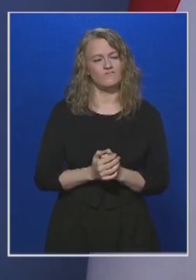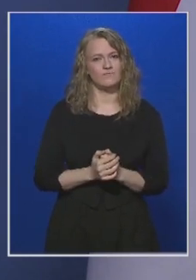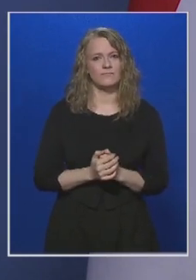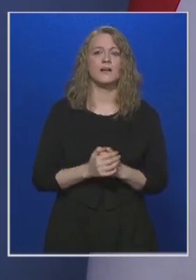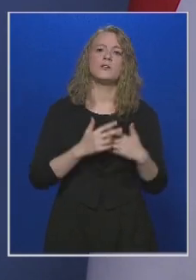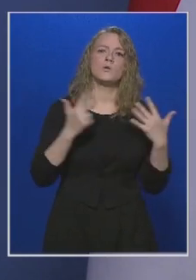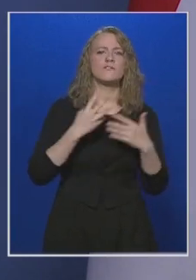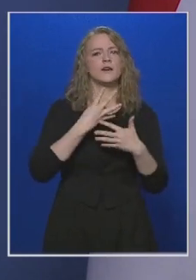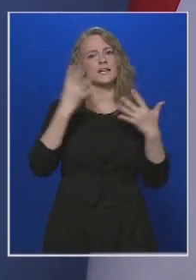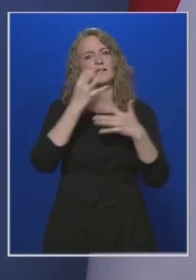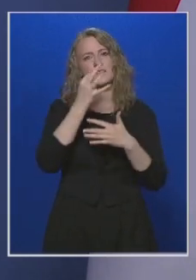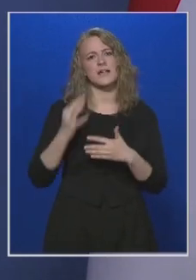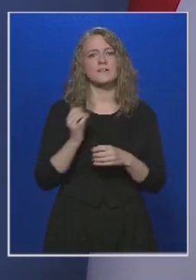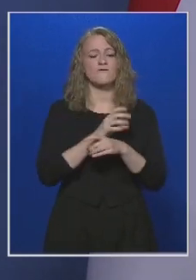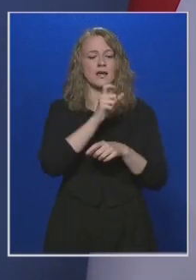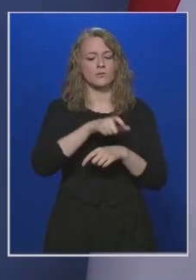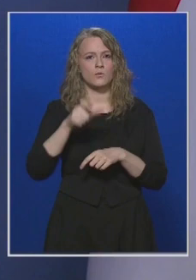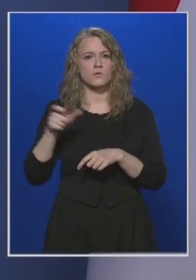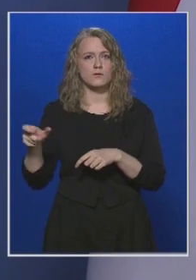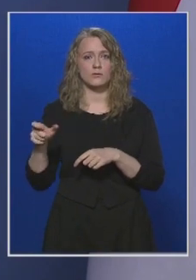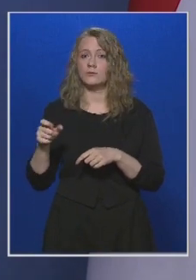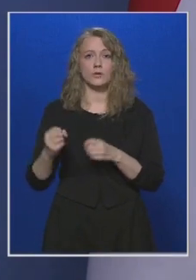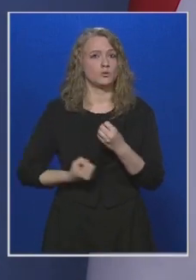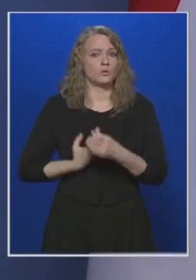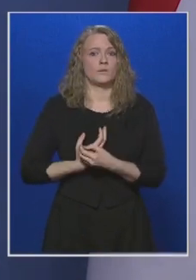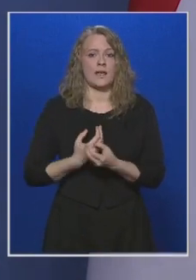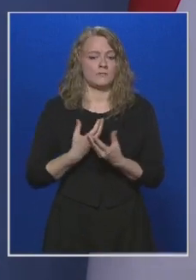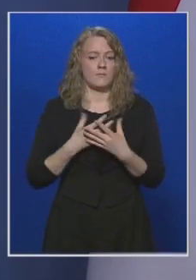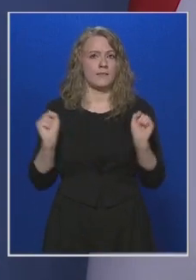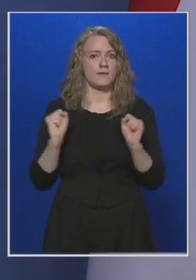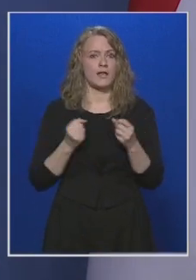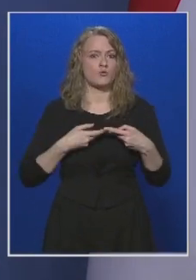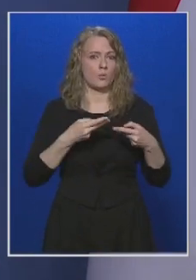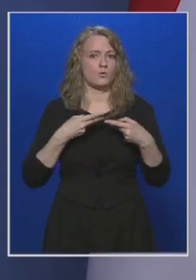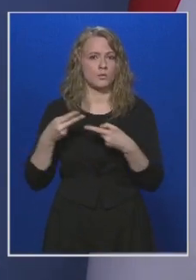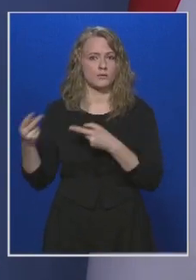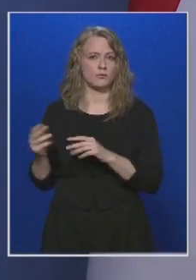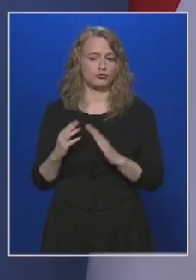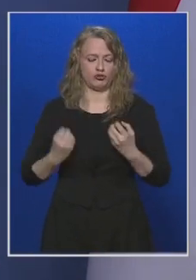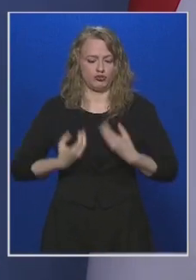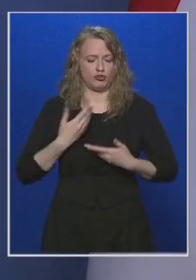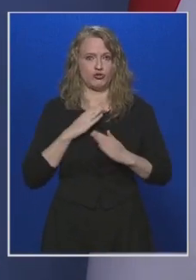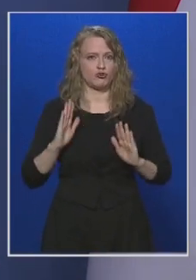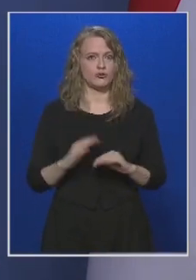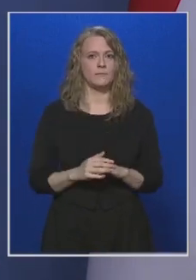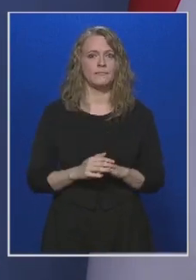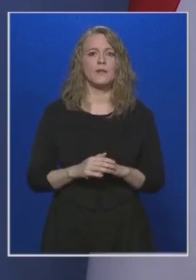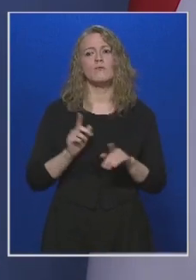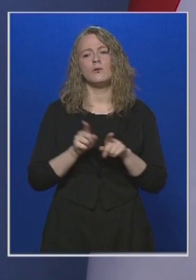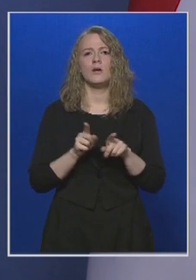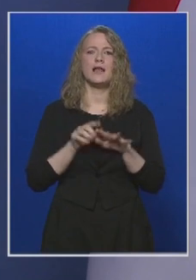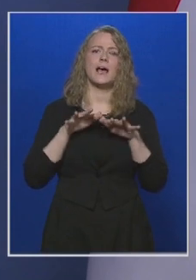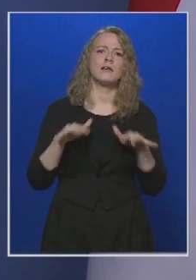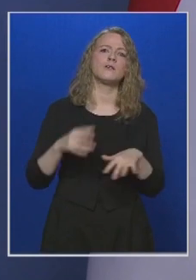-90 százaléka a fertőzötteknek tünetmentes hordozó. Vannak olyanok, akik egy áttalagos